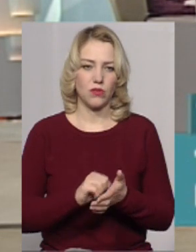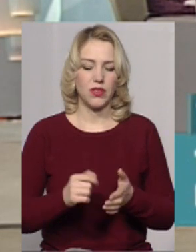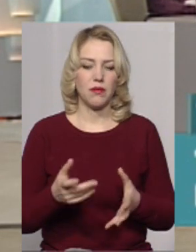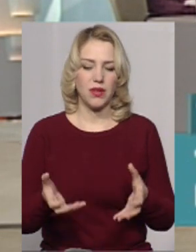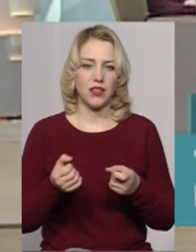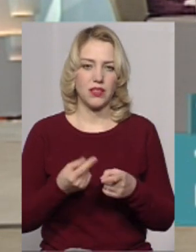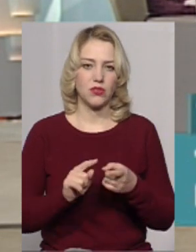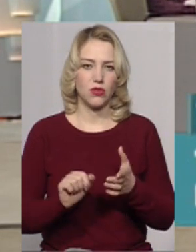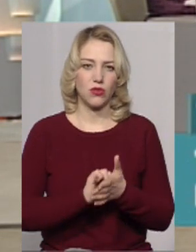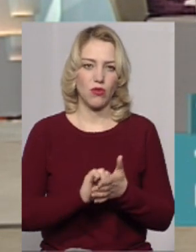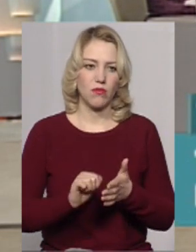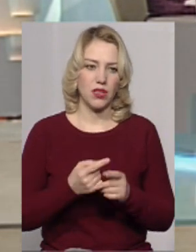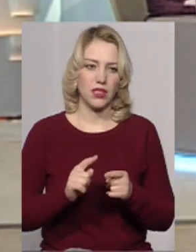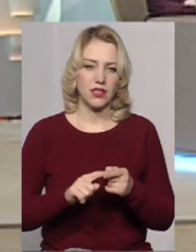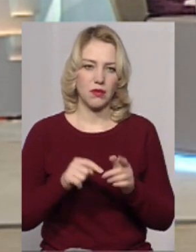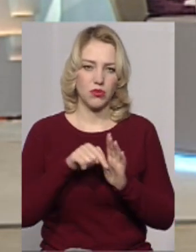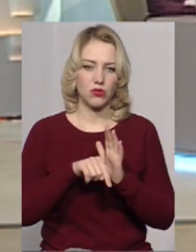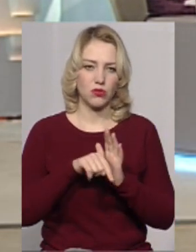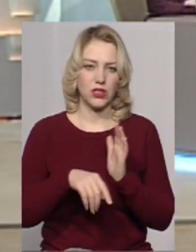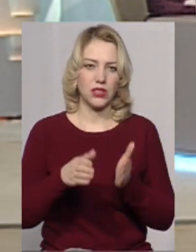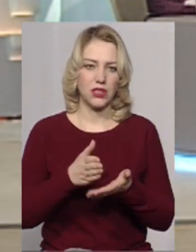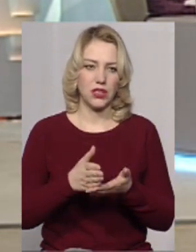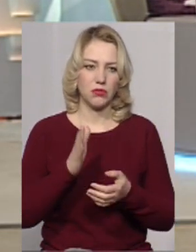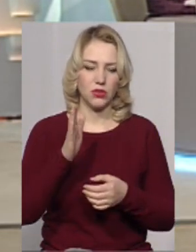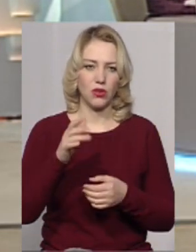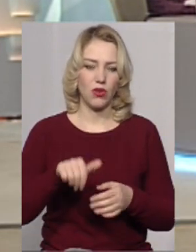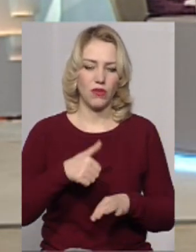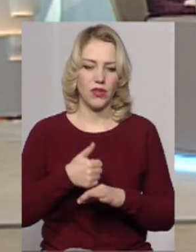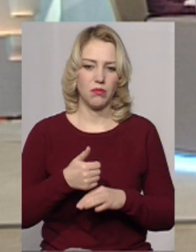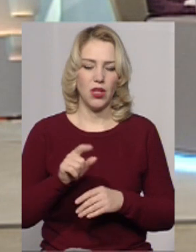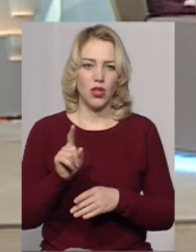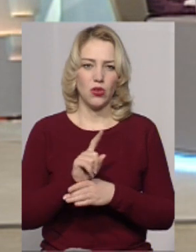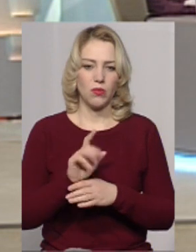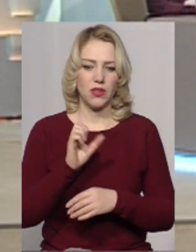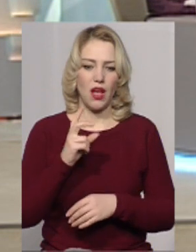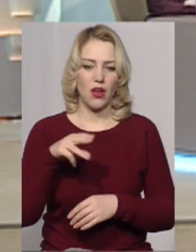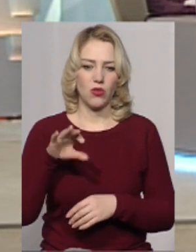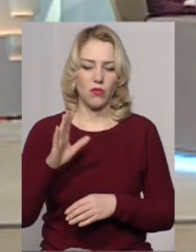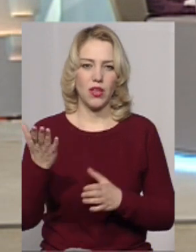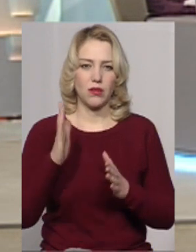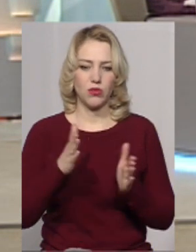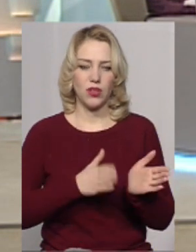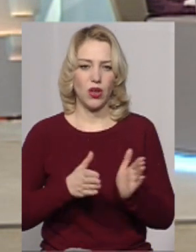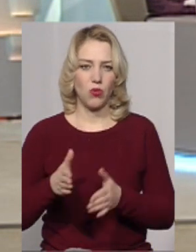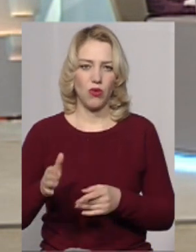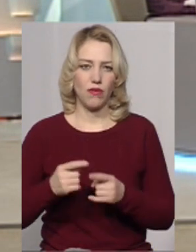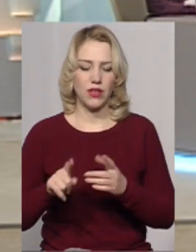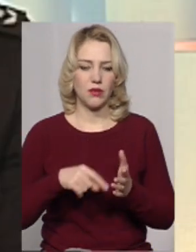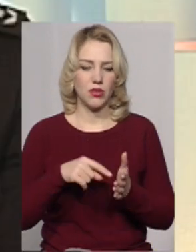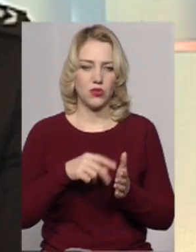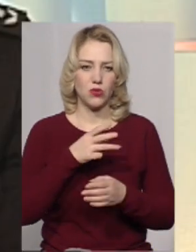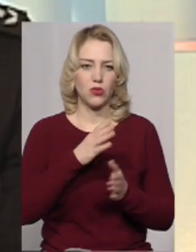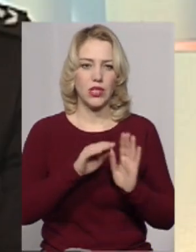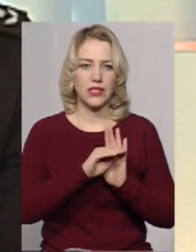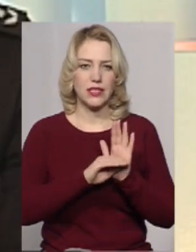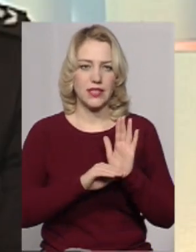прийняття цього документу це, по суті, буде головним нормативним актом, який буде регулювати міську систему